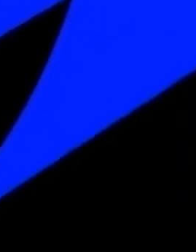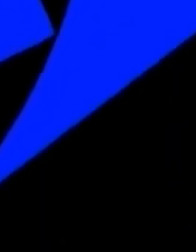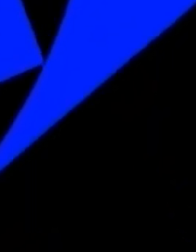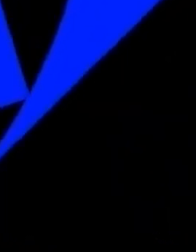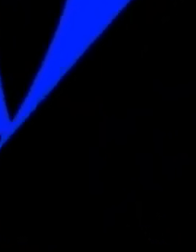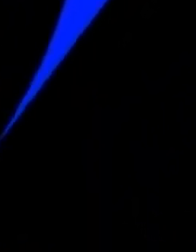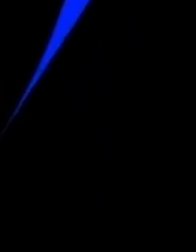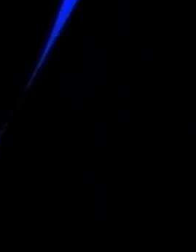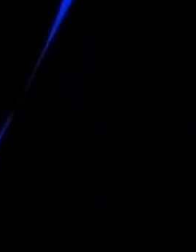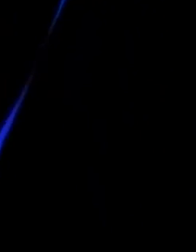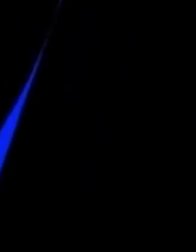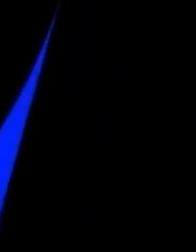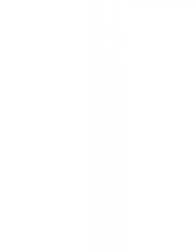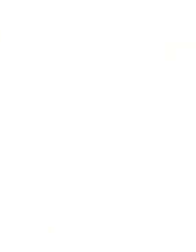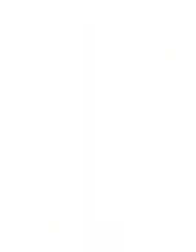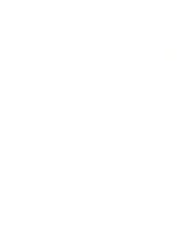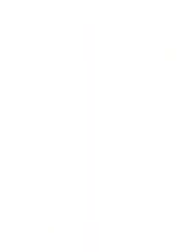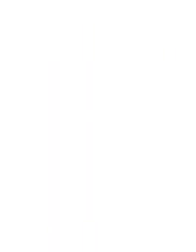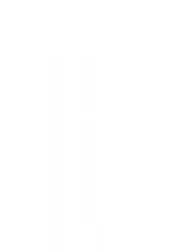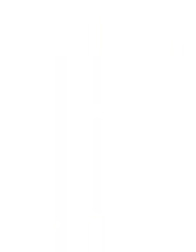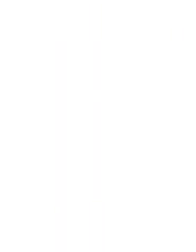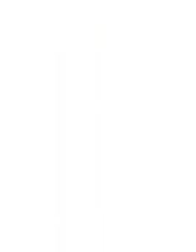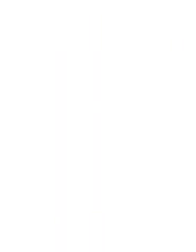A обычa маленьcinha